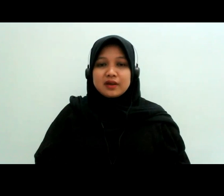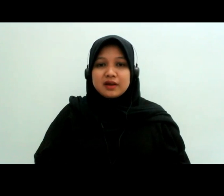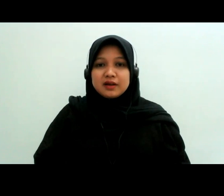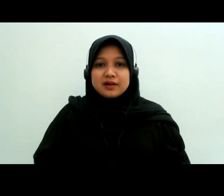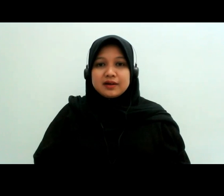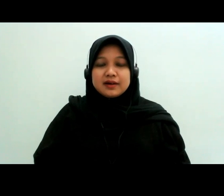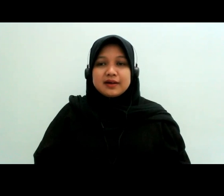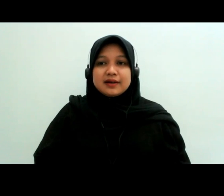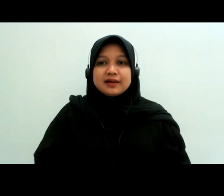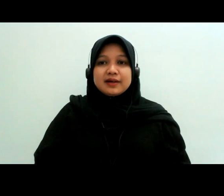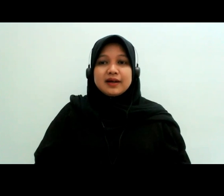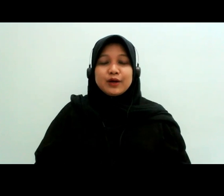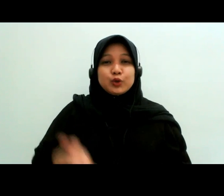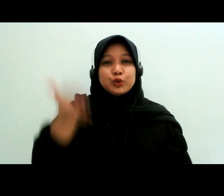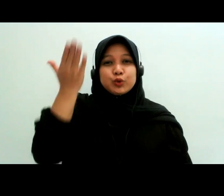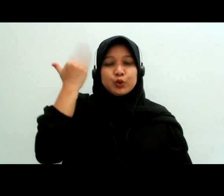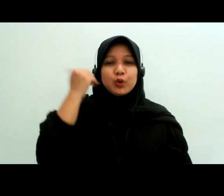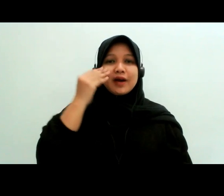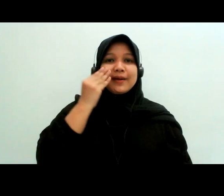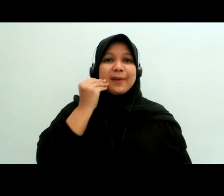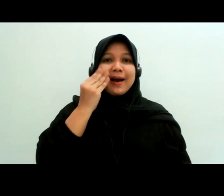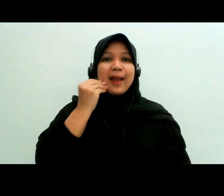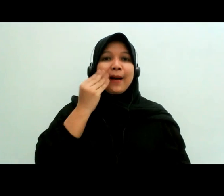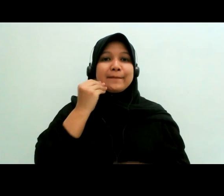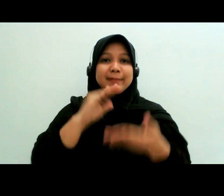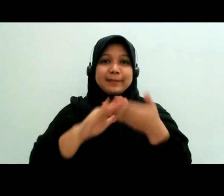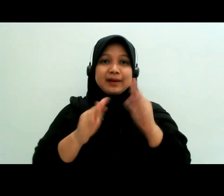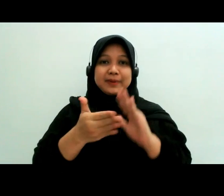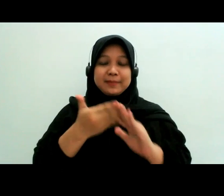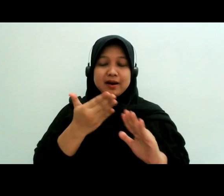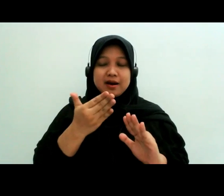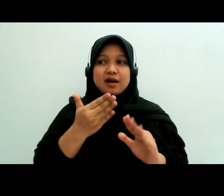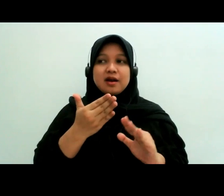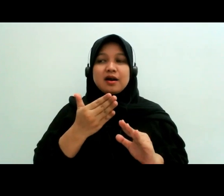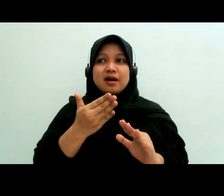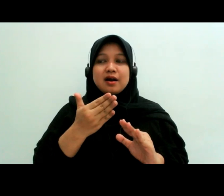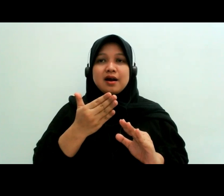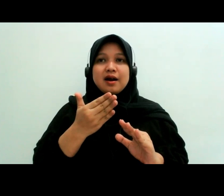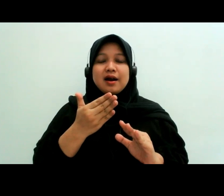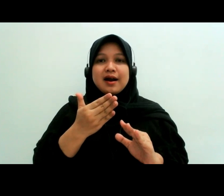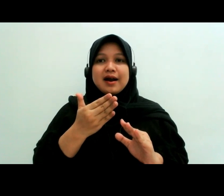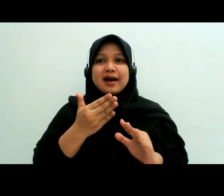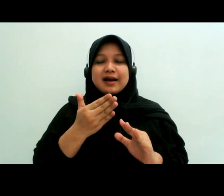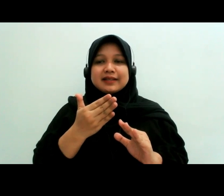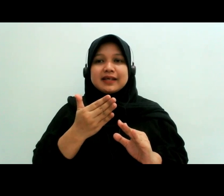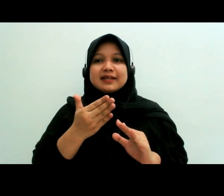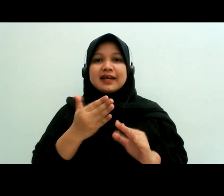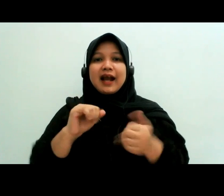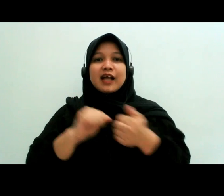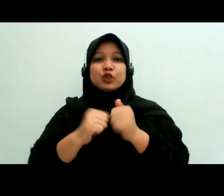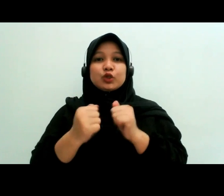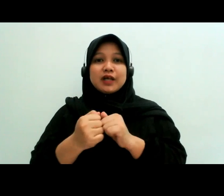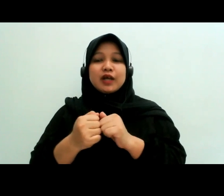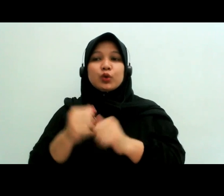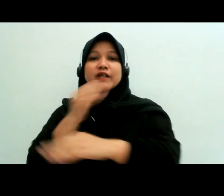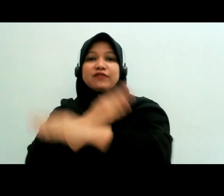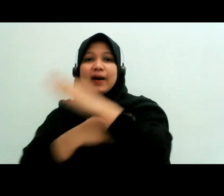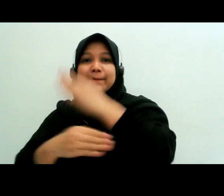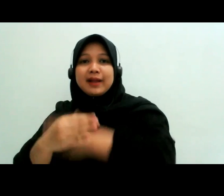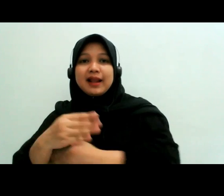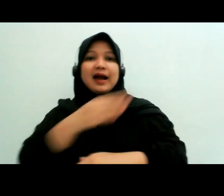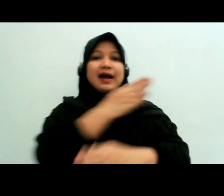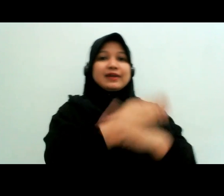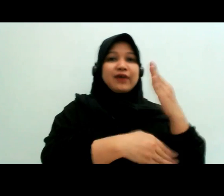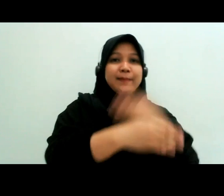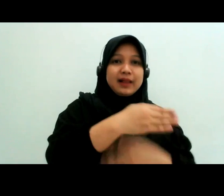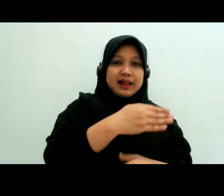pernah dulu ada pengalaman ya ini yang bermasalah tuh antar teman difabel teman difabel tuh